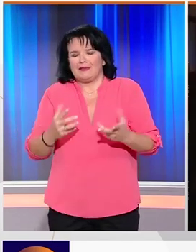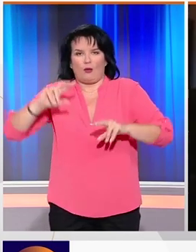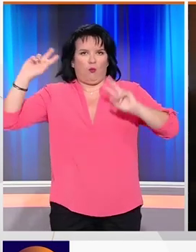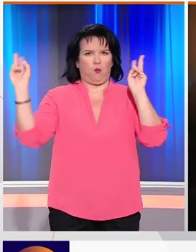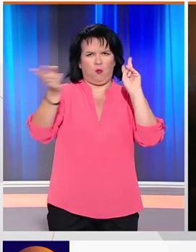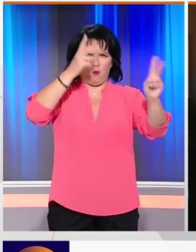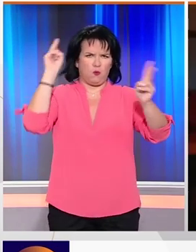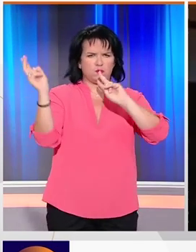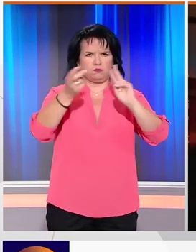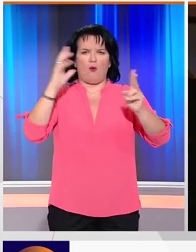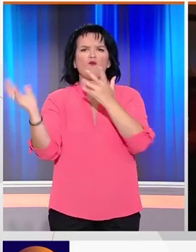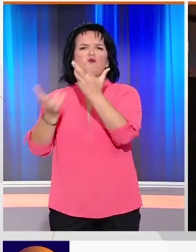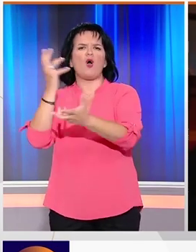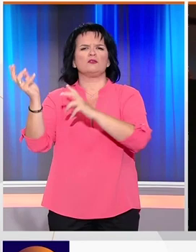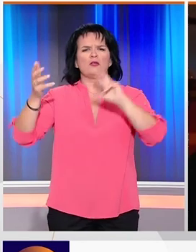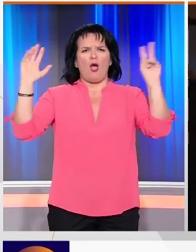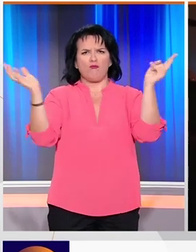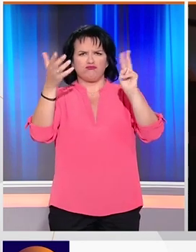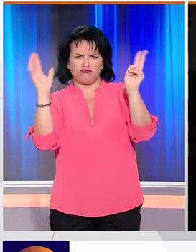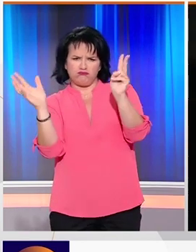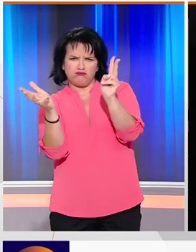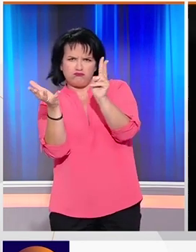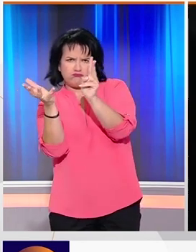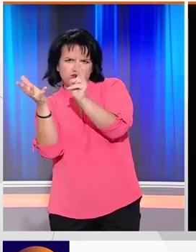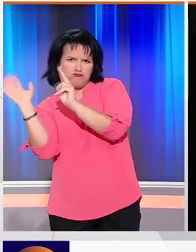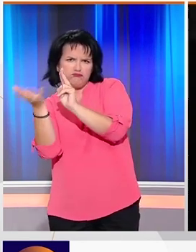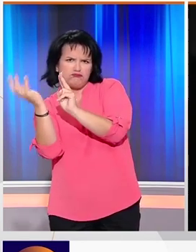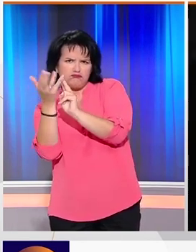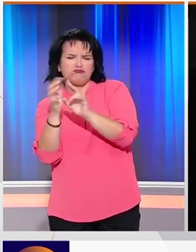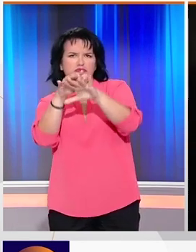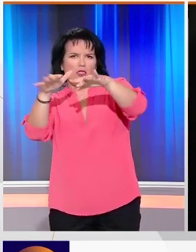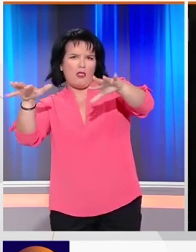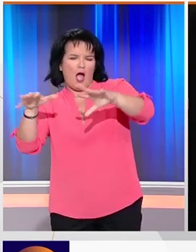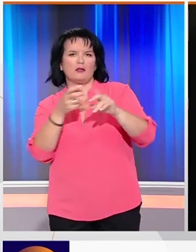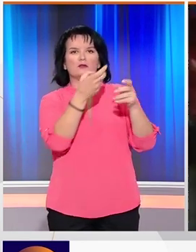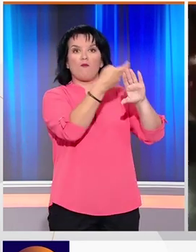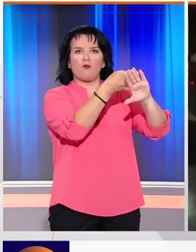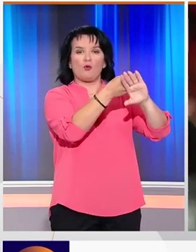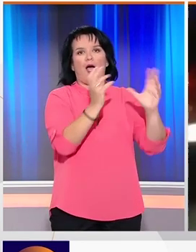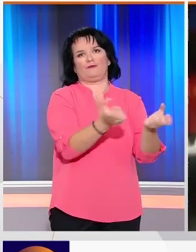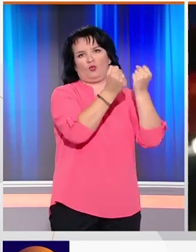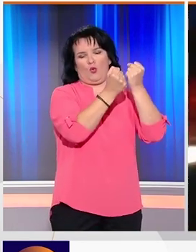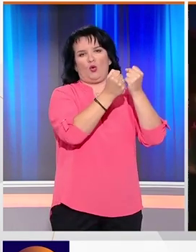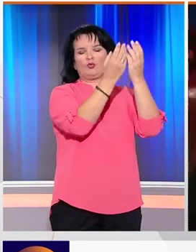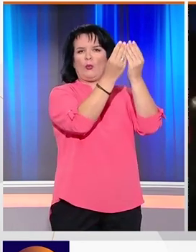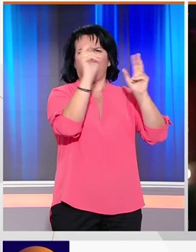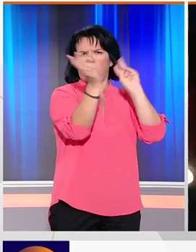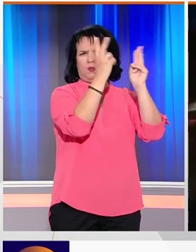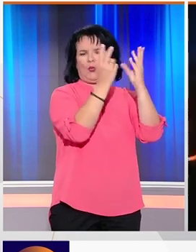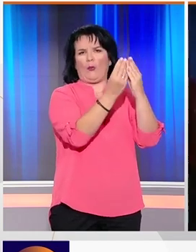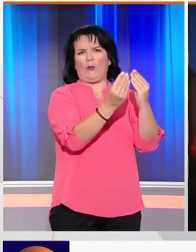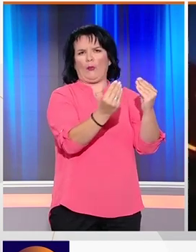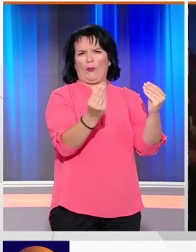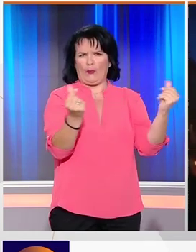άνεμος πήγαινε κόντρα στη φωτιά, την κατέβασε προς τη θάλασσα και δεν την άφηνε να ανέβει προς το βουνό. Σταμάτησε και ο άνεμος το βράδυ.